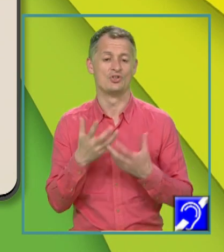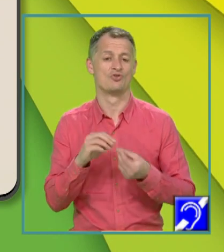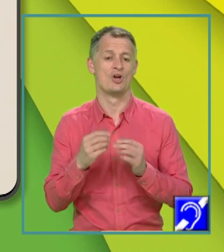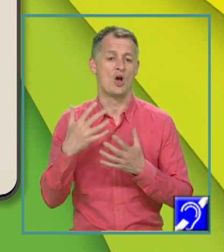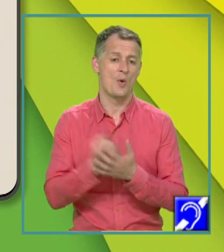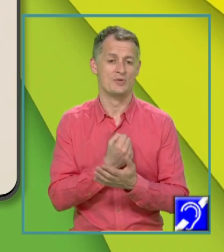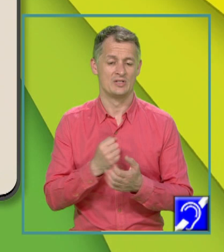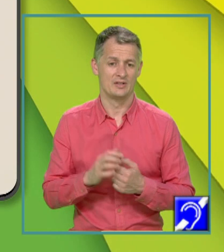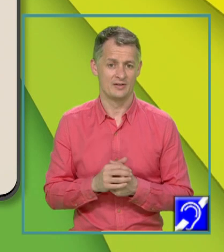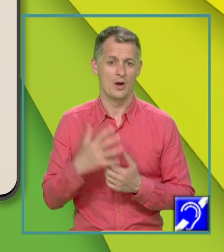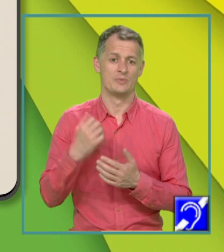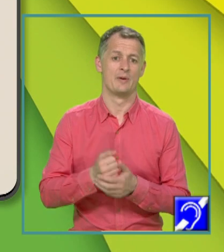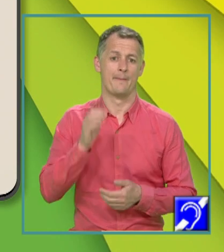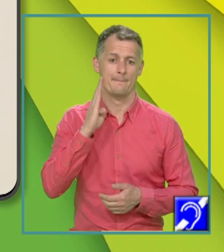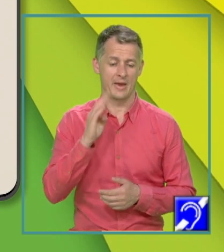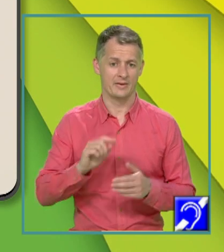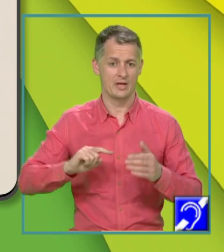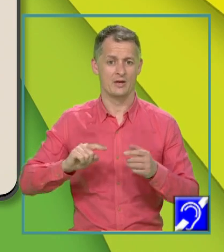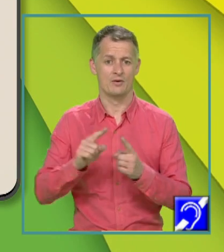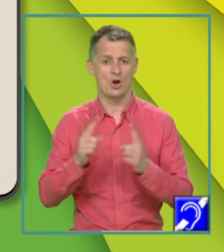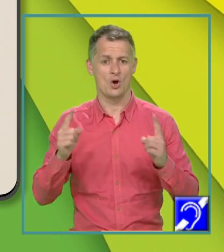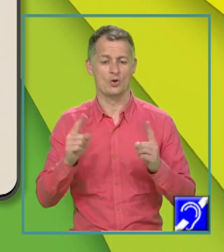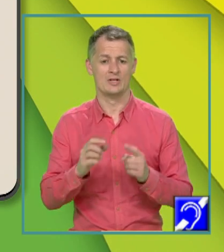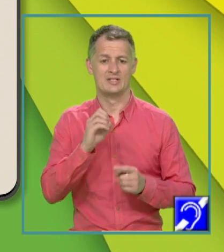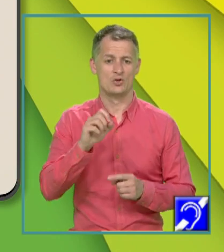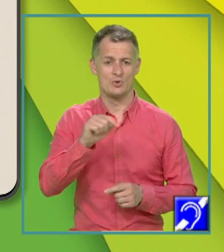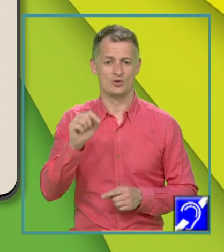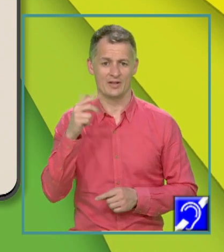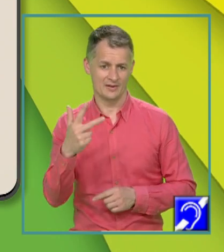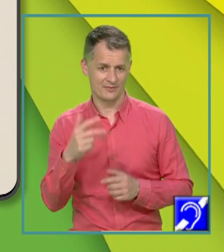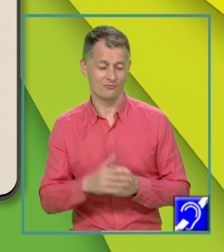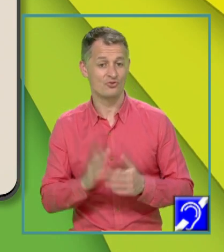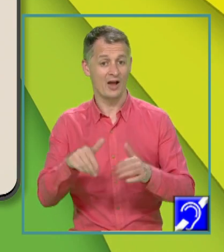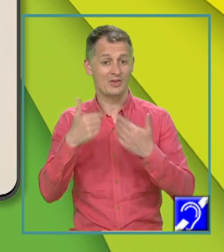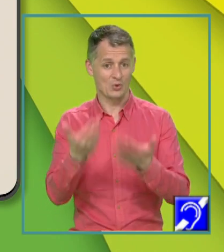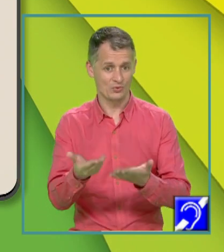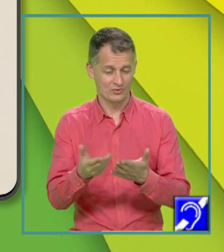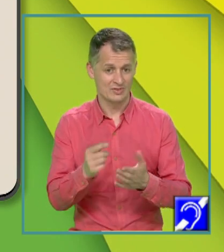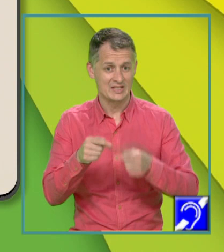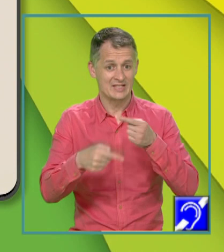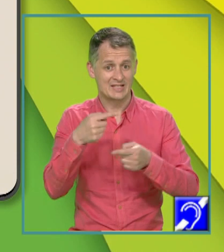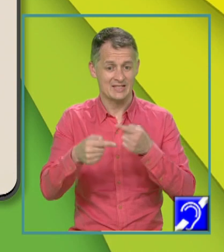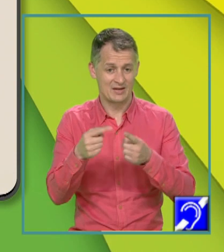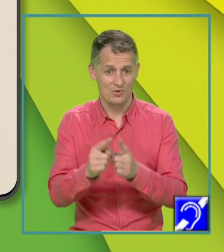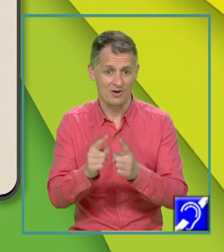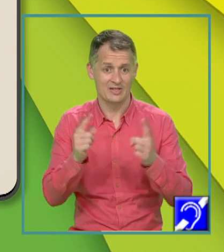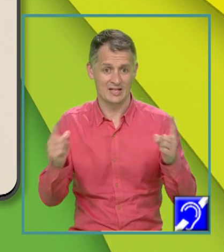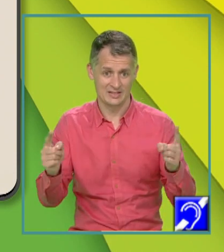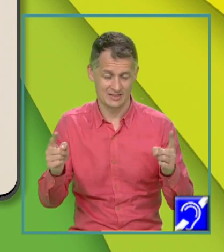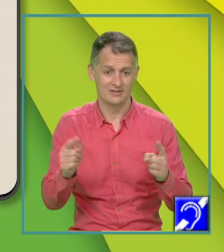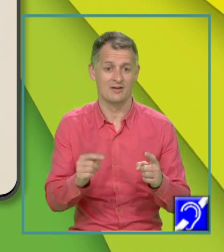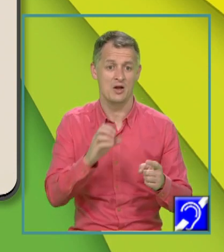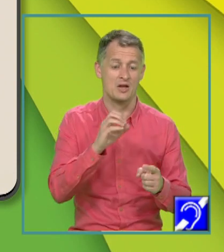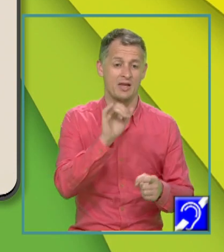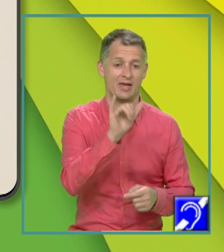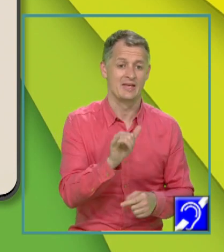punctul B de coordonate 0 și minus 3. Și atunci, în sistemul de axele cartezian X o